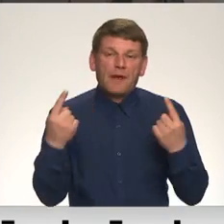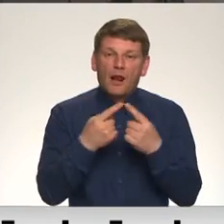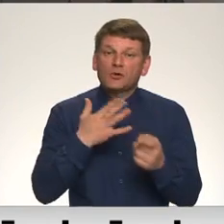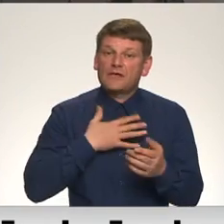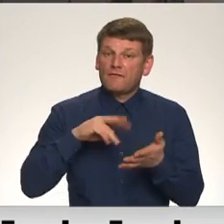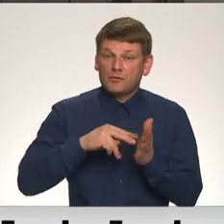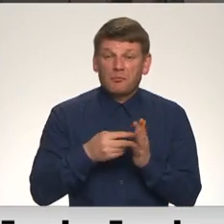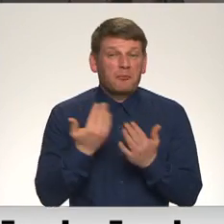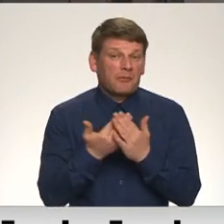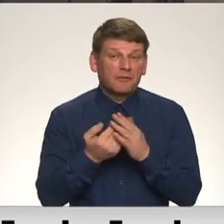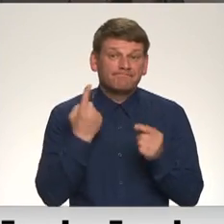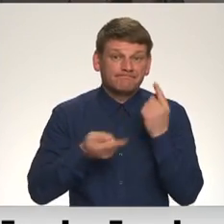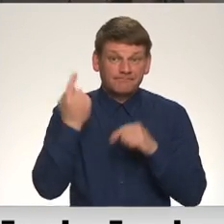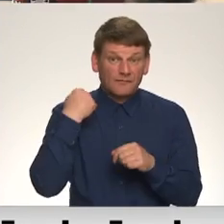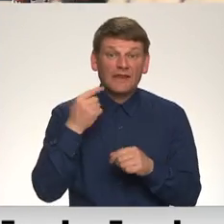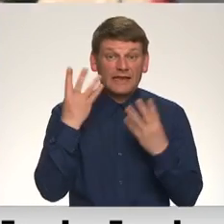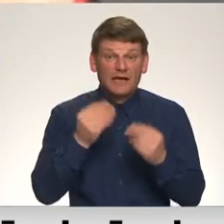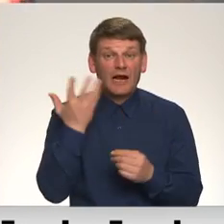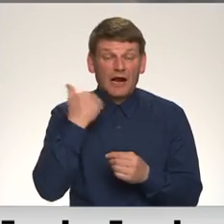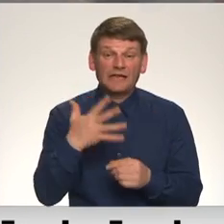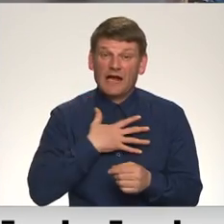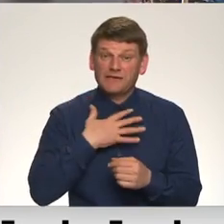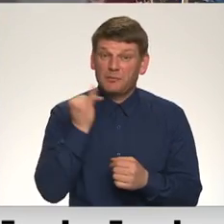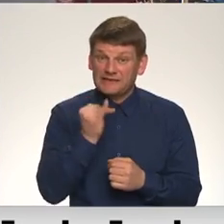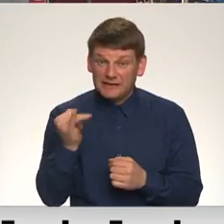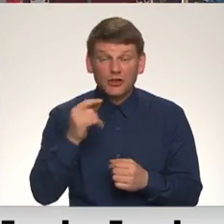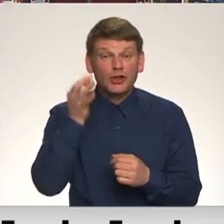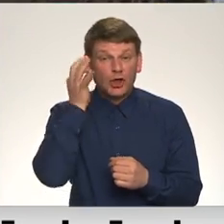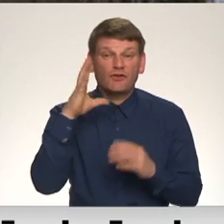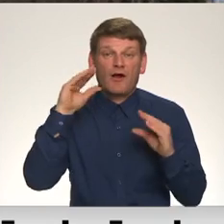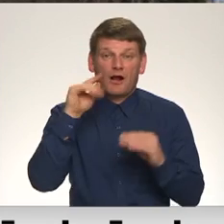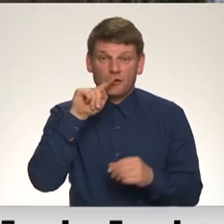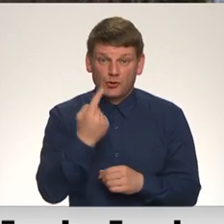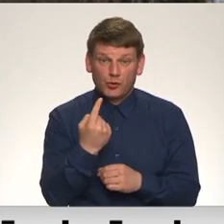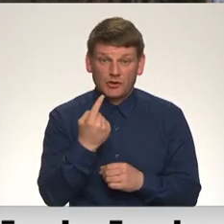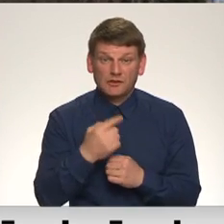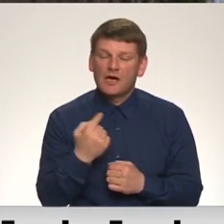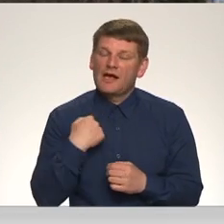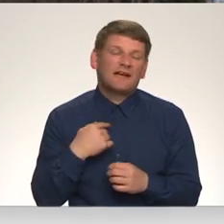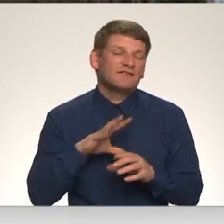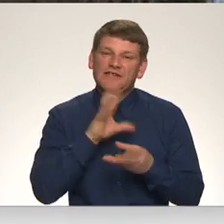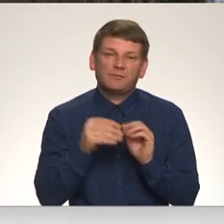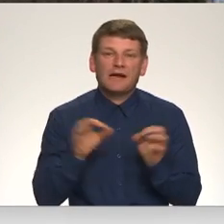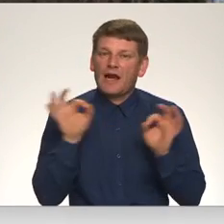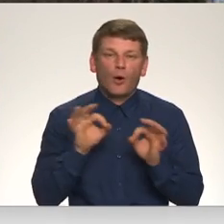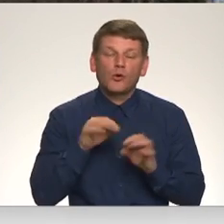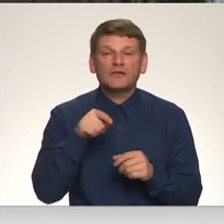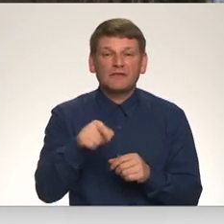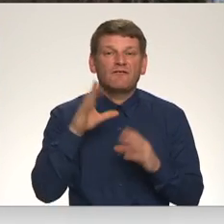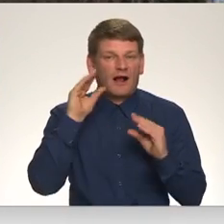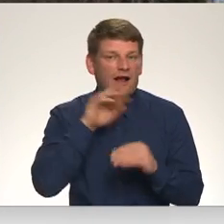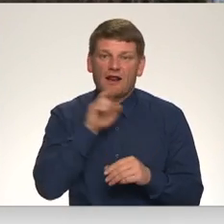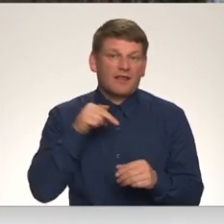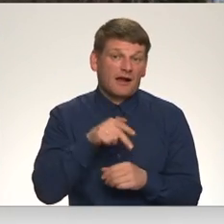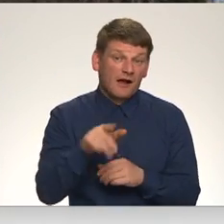Piemēram, aizvadītajās dienās, kad gaisas pasliktinājās tieši vakaras stundās. Es vispār nekur negāju tajās vakaras stundās,